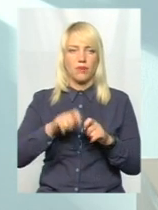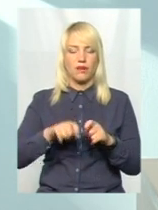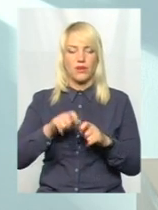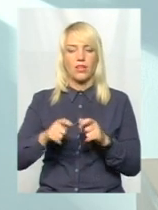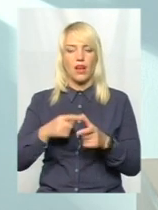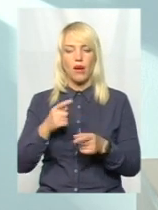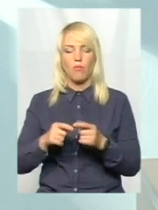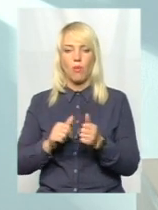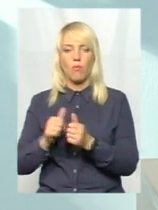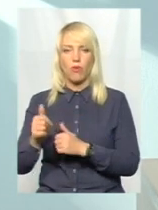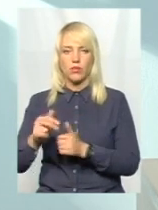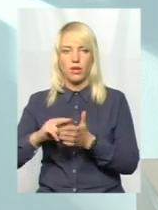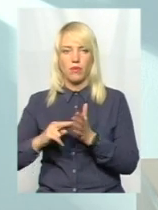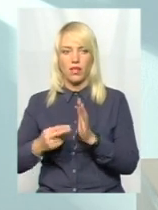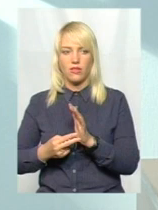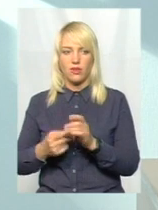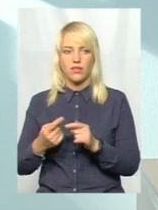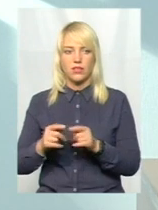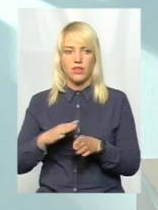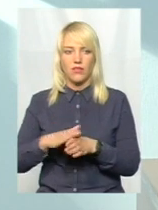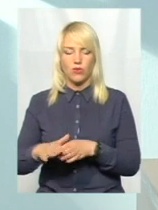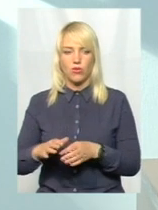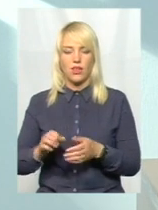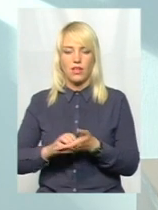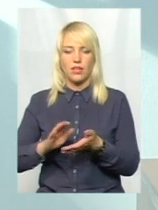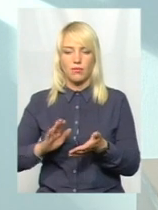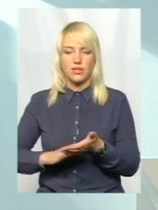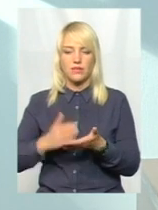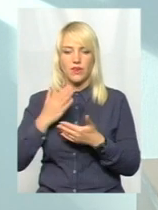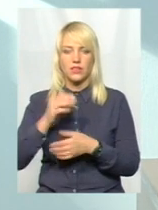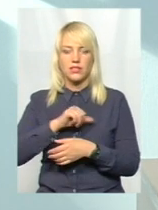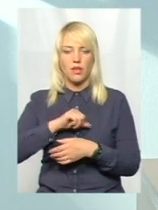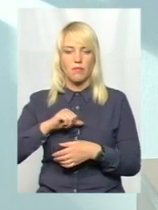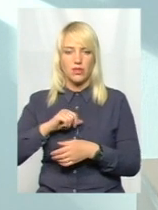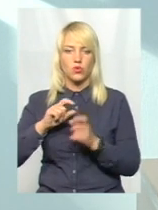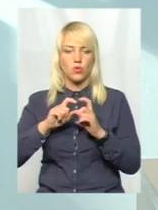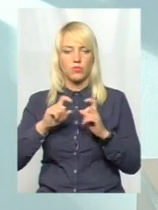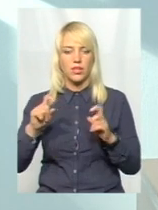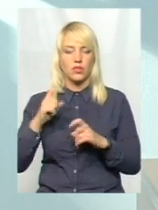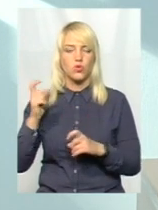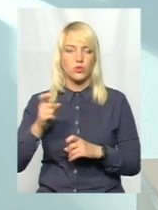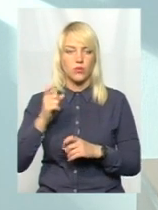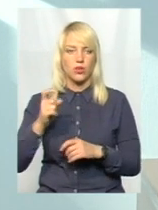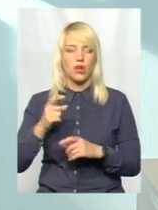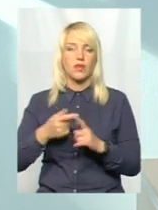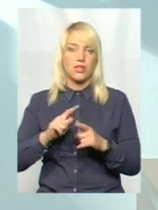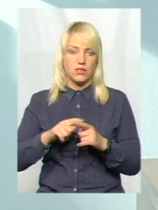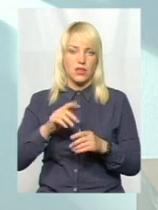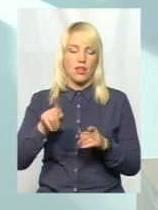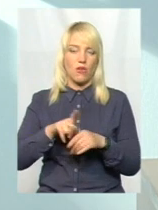позапланові, це виконання вимог припису, звернення самих суб'єктів господарювання, що досить теж таке зустрічається і нерідко,